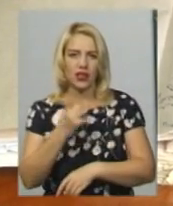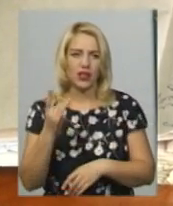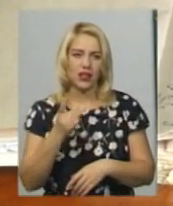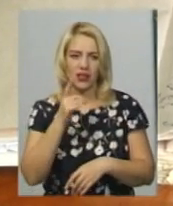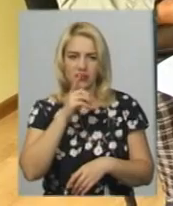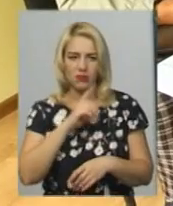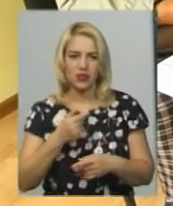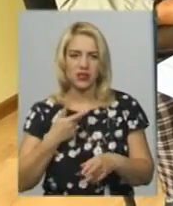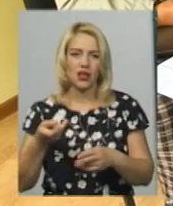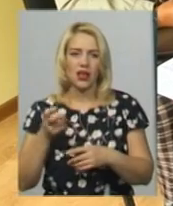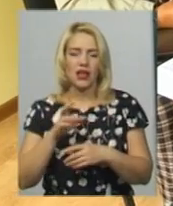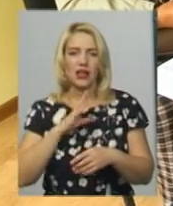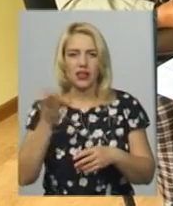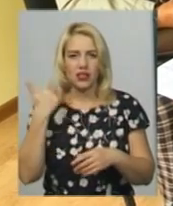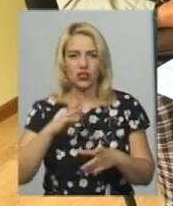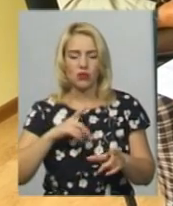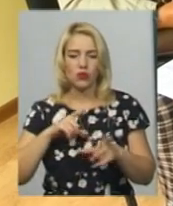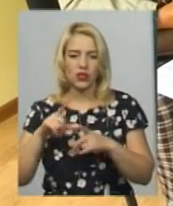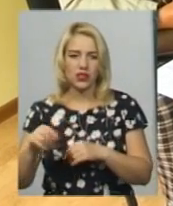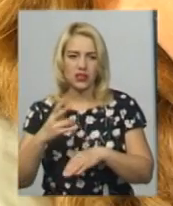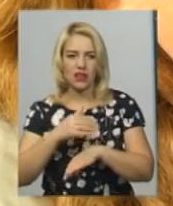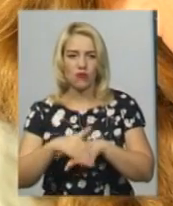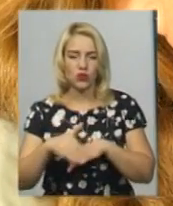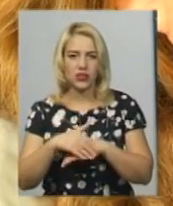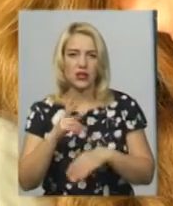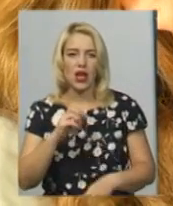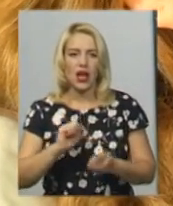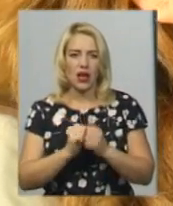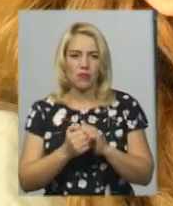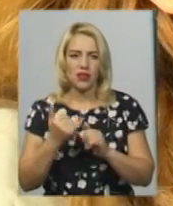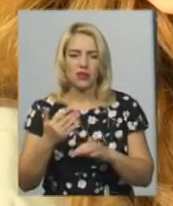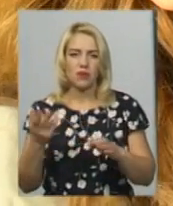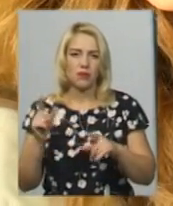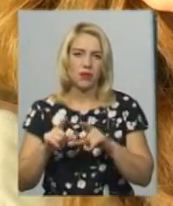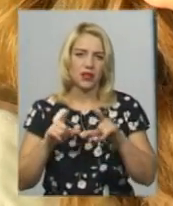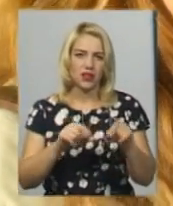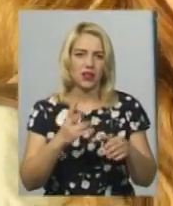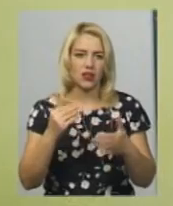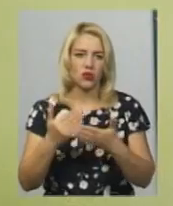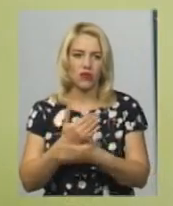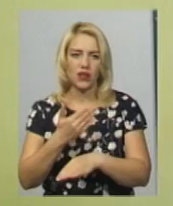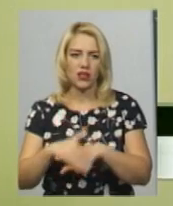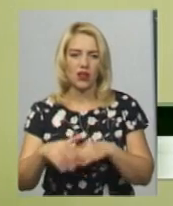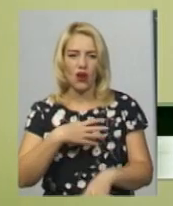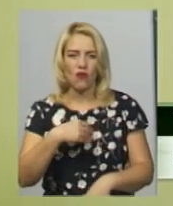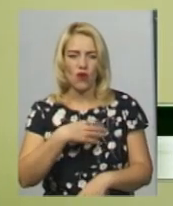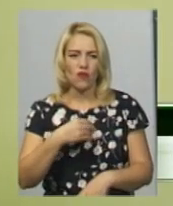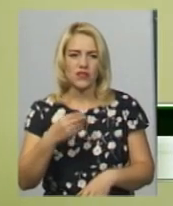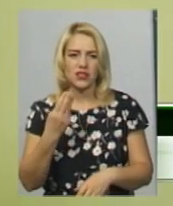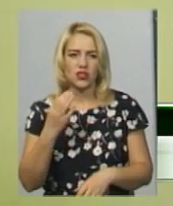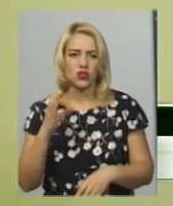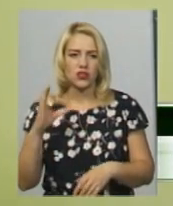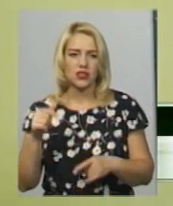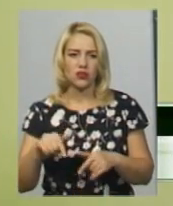обласного психоневрологічного диспансера, що був на вулиці Кам'янецька, а тепер вона приїхала за новою адресою на Львівське шосе. Тут услуги хороші,